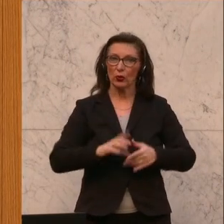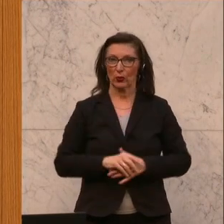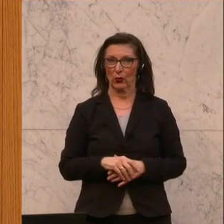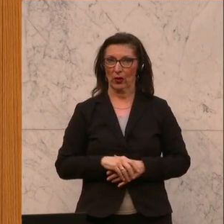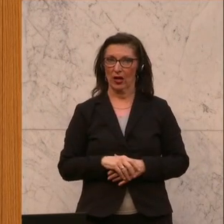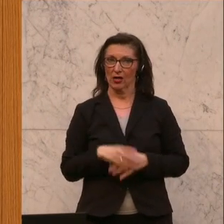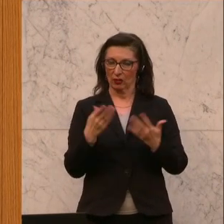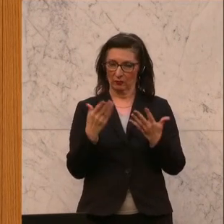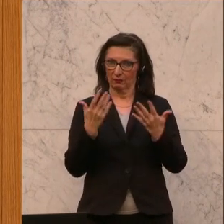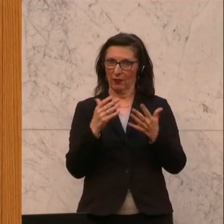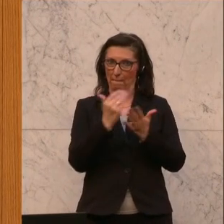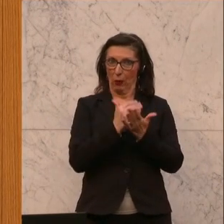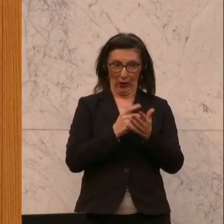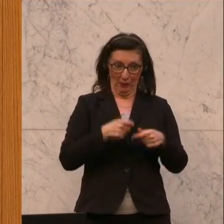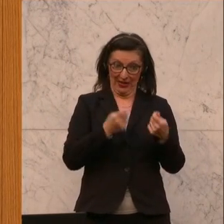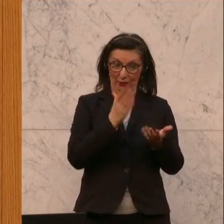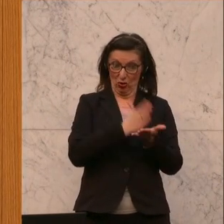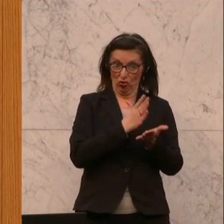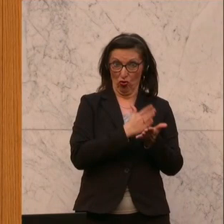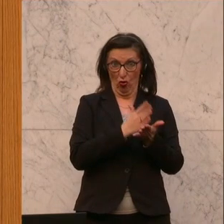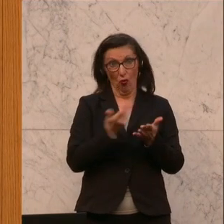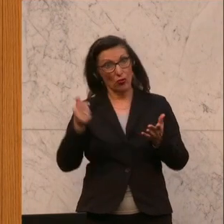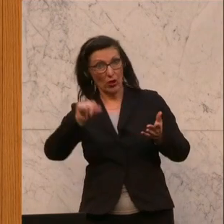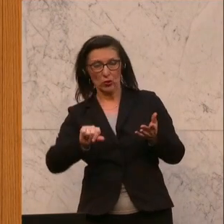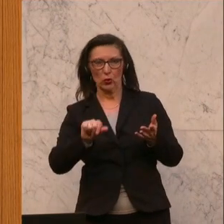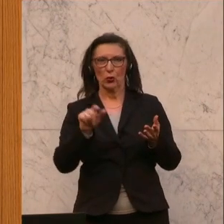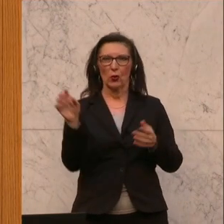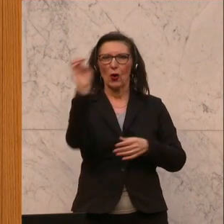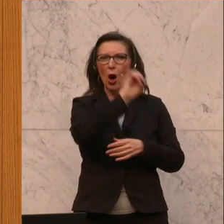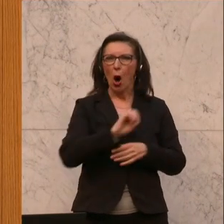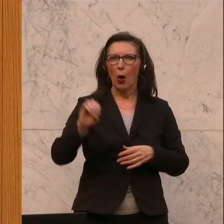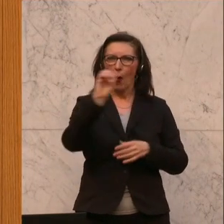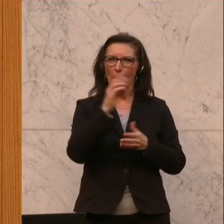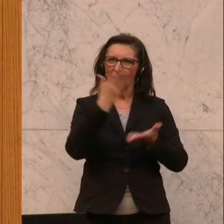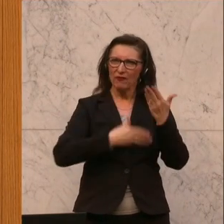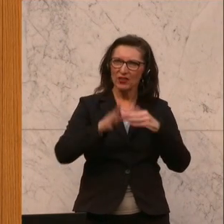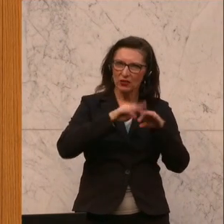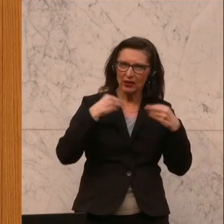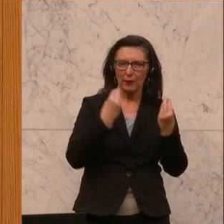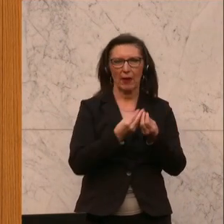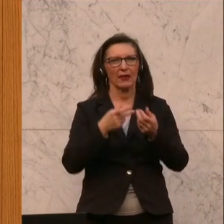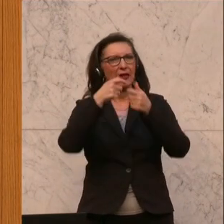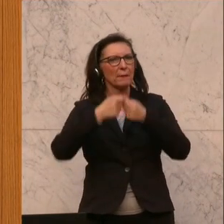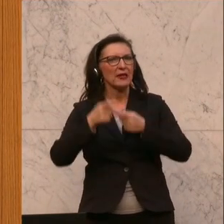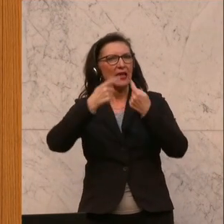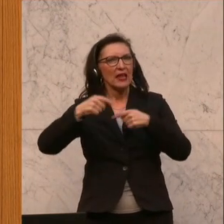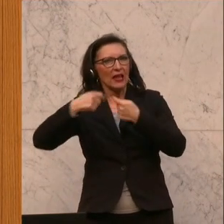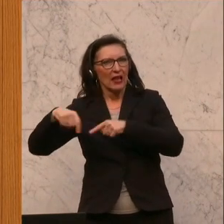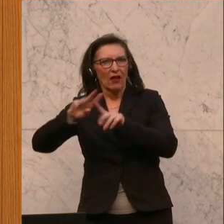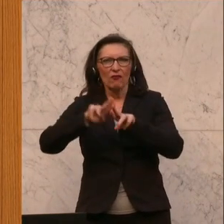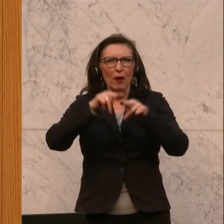bereits bestehenden Programms laufen, nämlich das Abkommen zwischen der Europäischen Wirtschaftsgemeinschaft und den Mitgliedsländern des Verbandes der